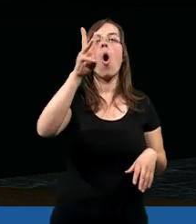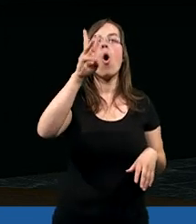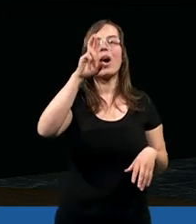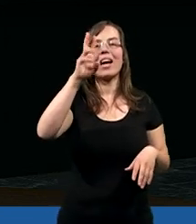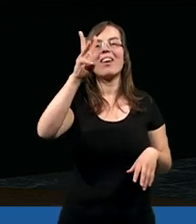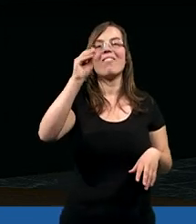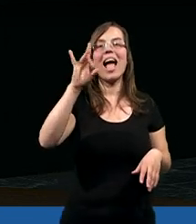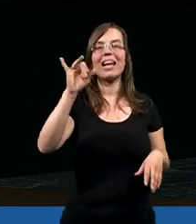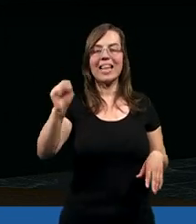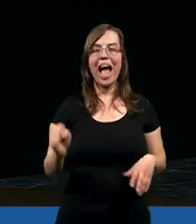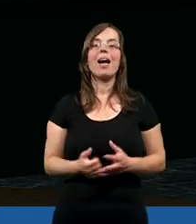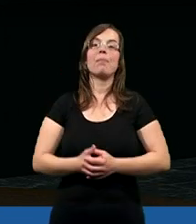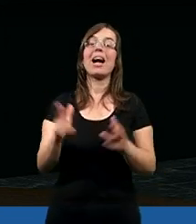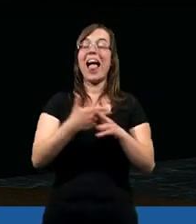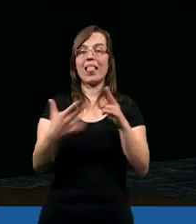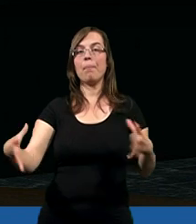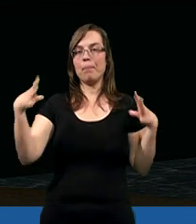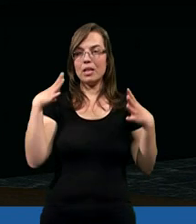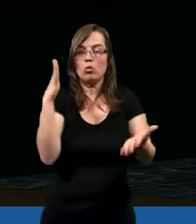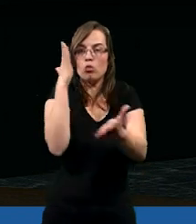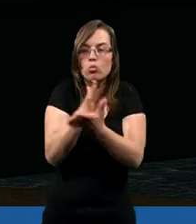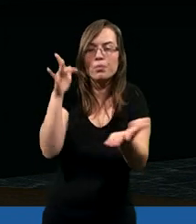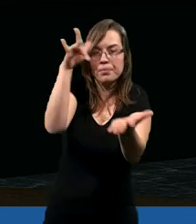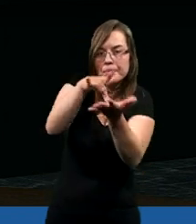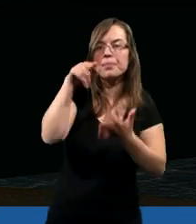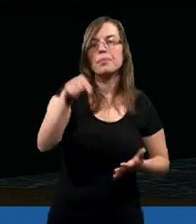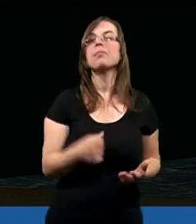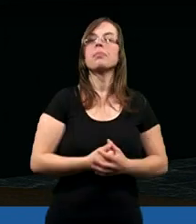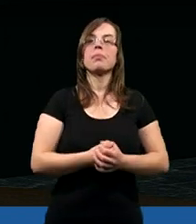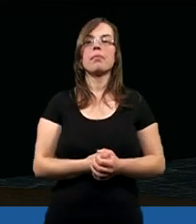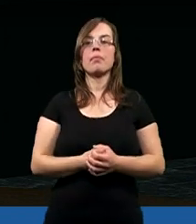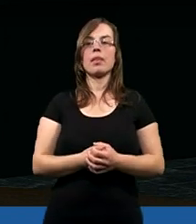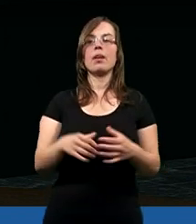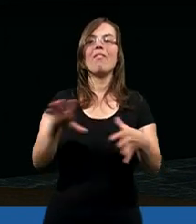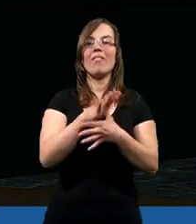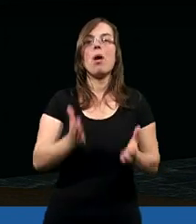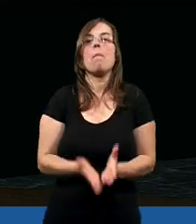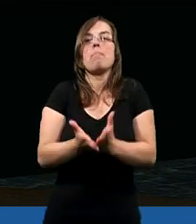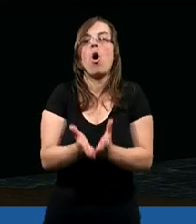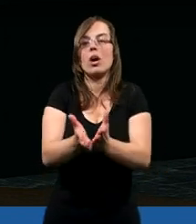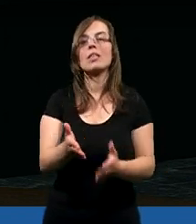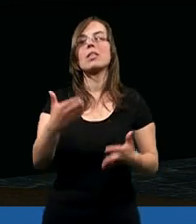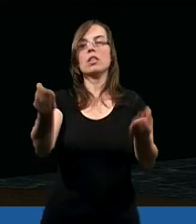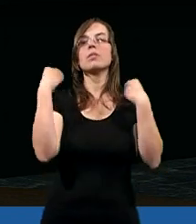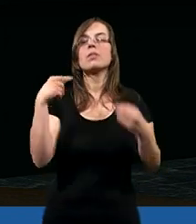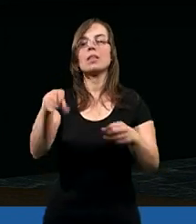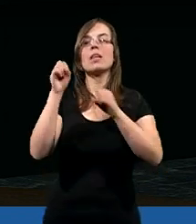I kiedy byliśmy już w porcie, bo dalej mieliśmy płynąć